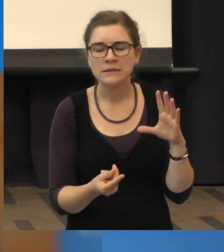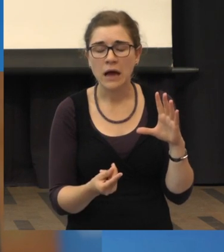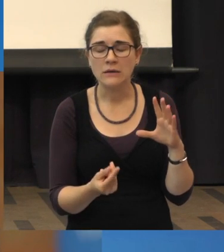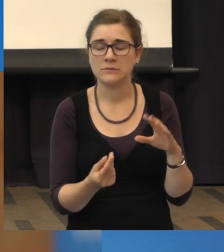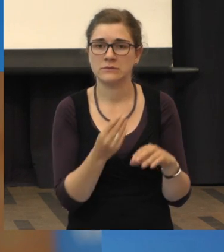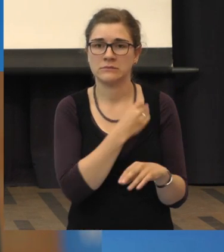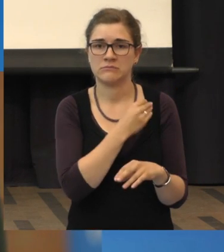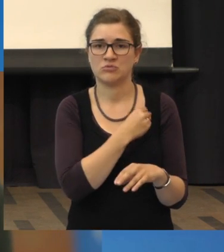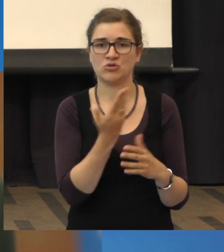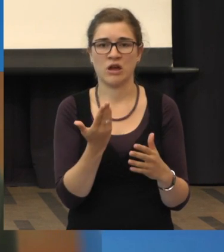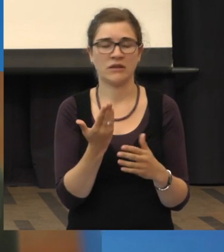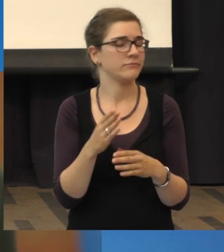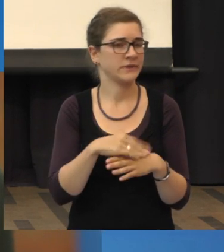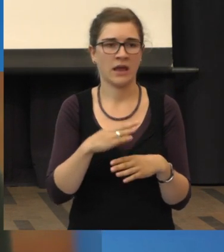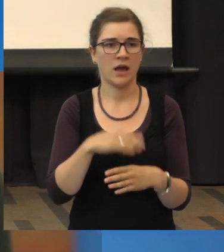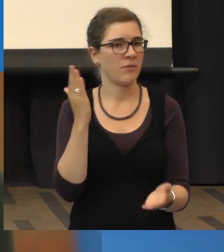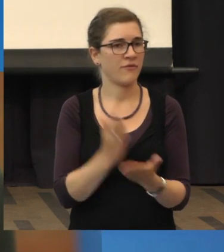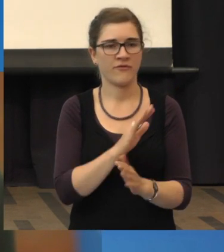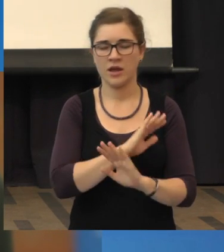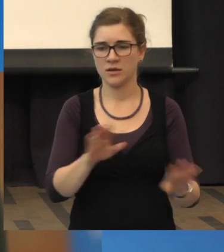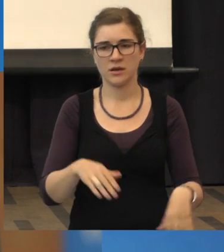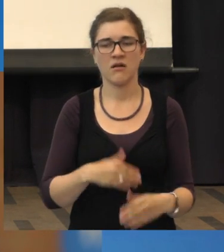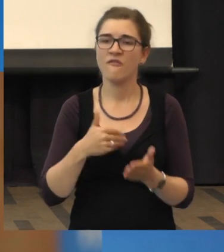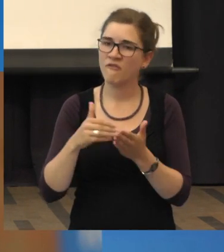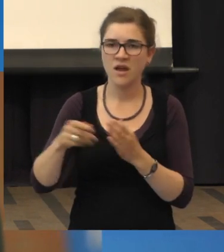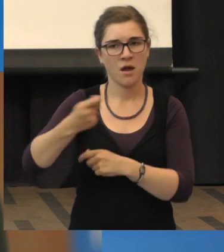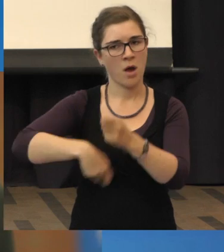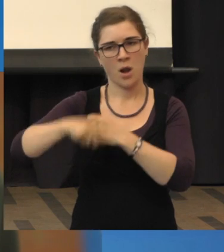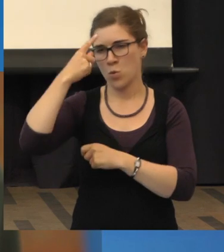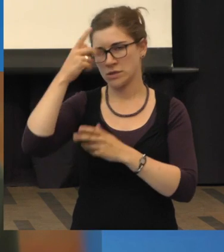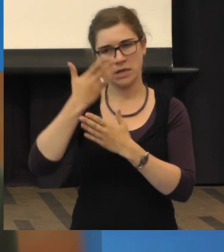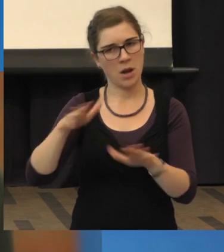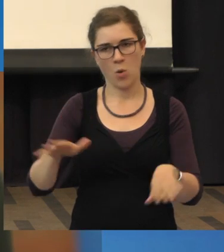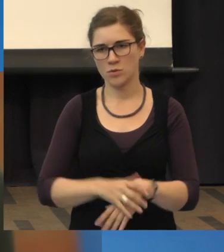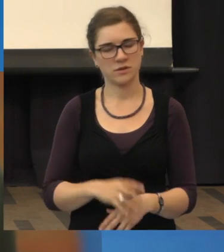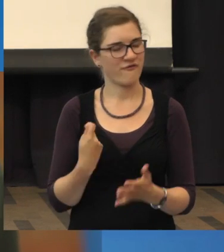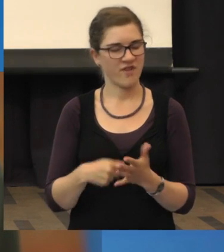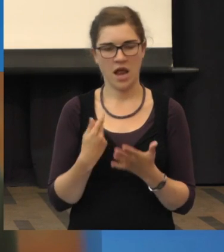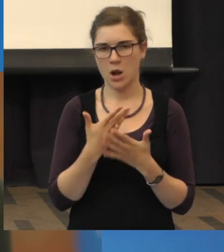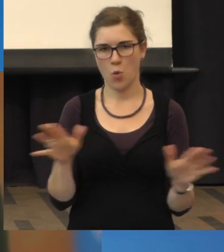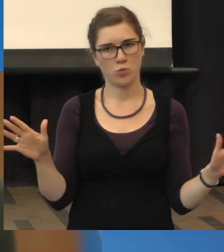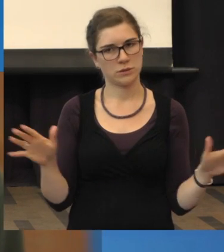austherapiert, geht nicht mehr, hat keinen Wert mehr, eine weitere Behandlung?